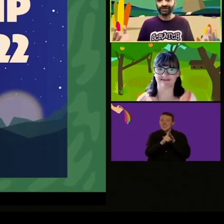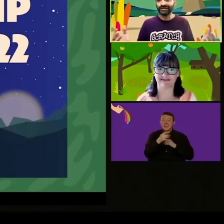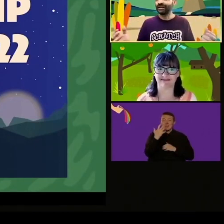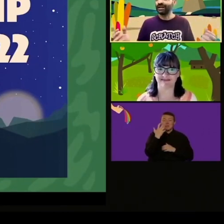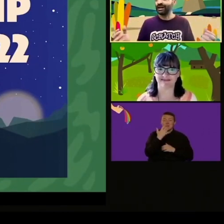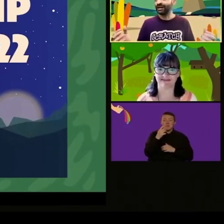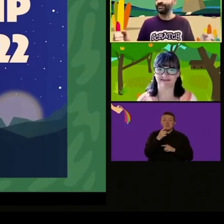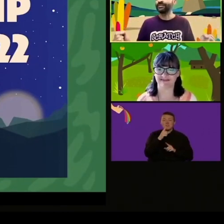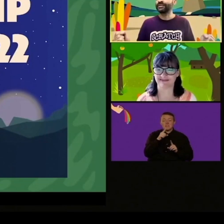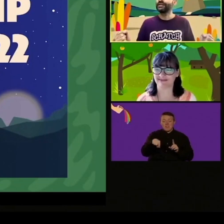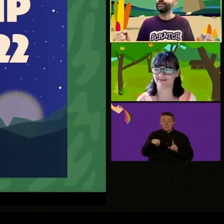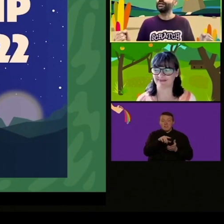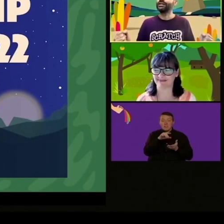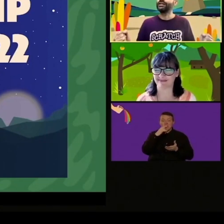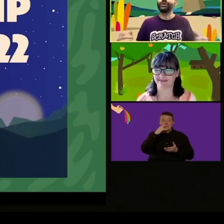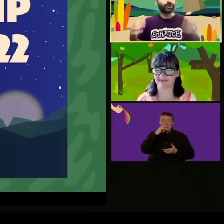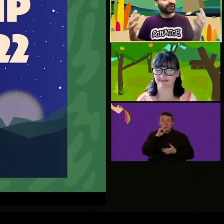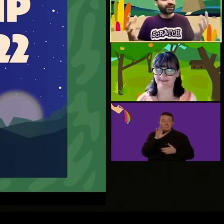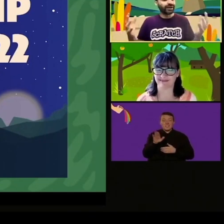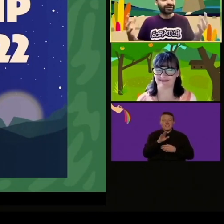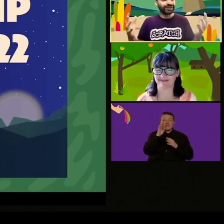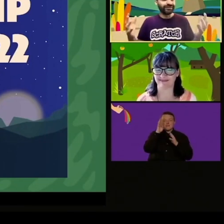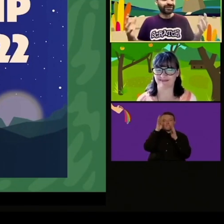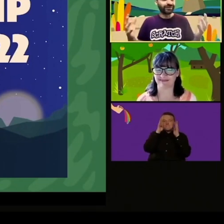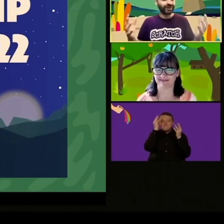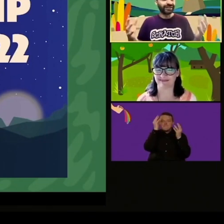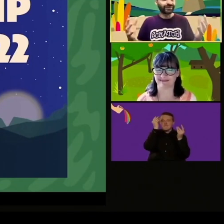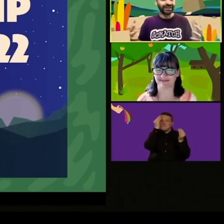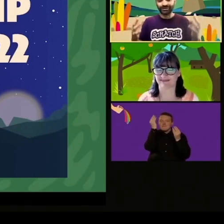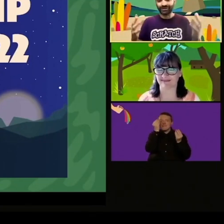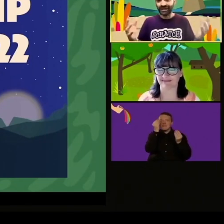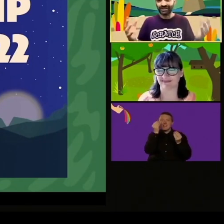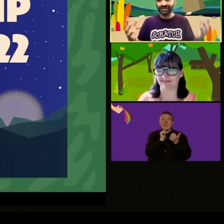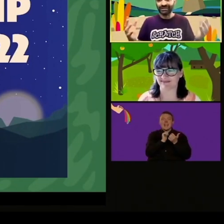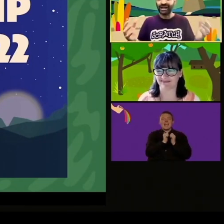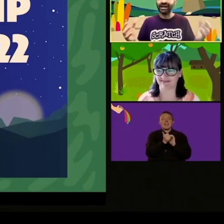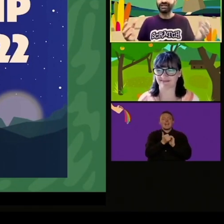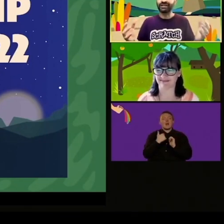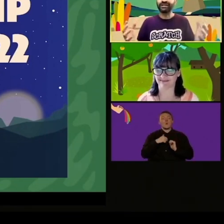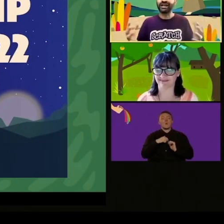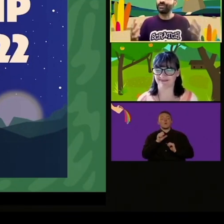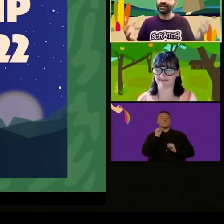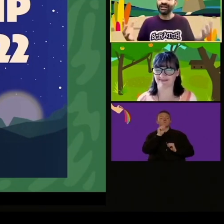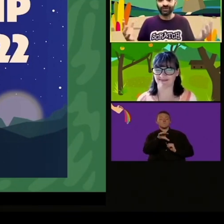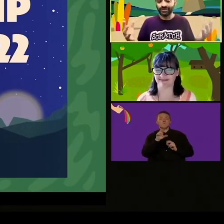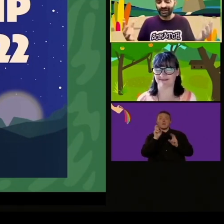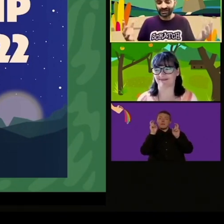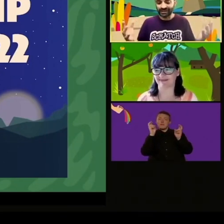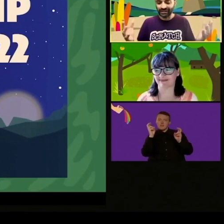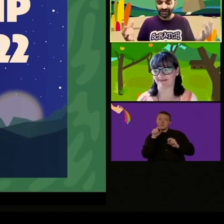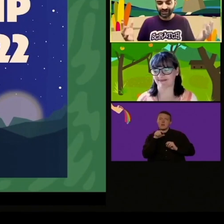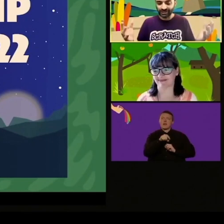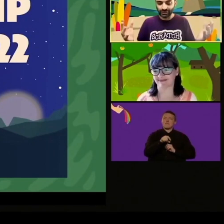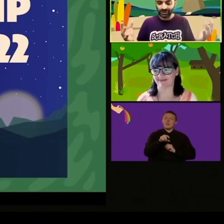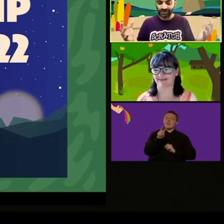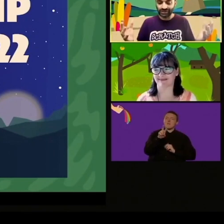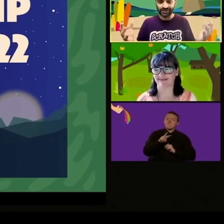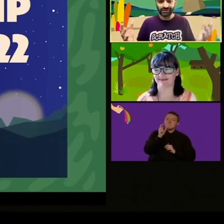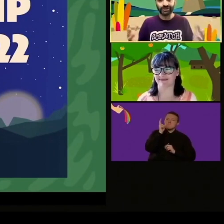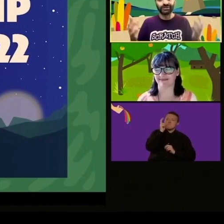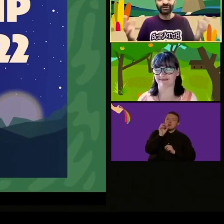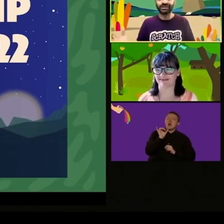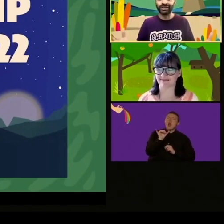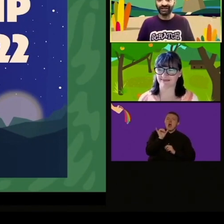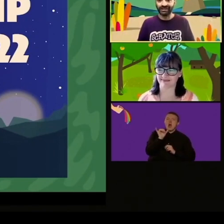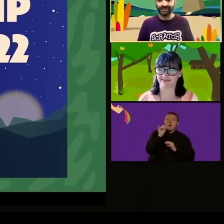interessante. Questo comincia nel mese di agosto e quindi avremo alcuni aggiornamenti per tutti gli Scratchers. E